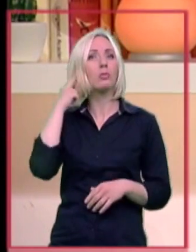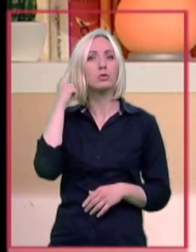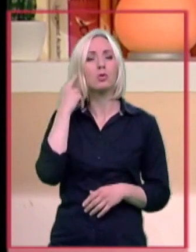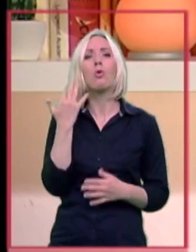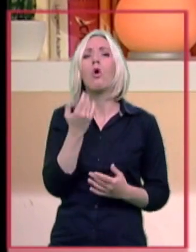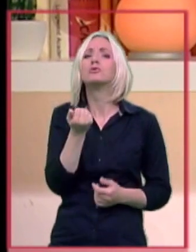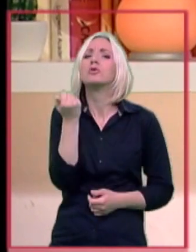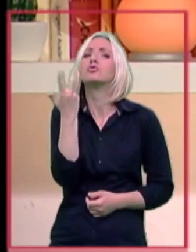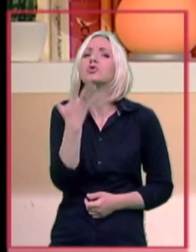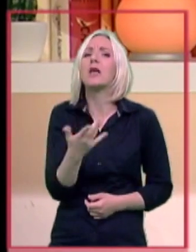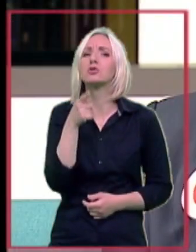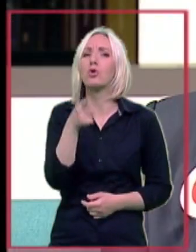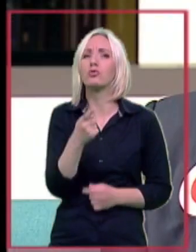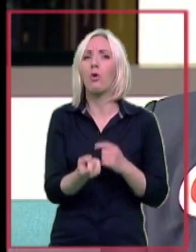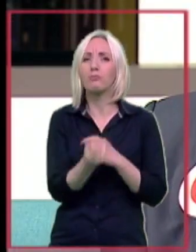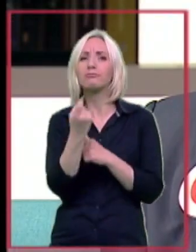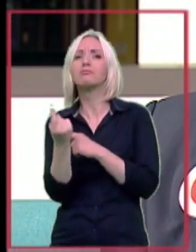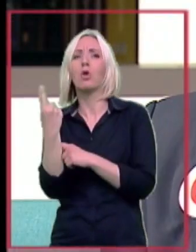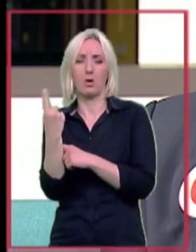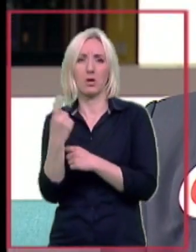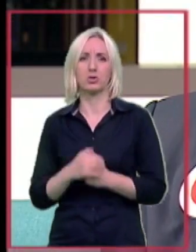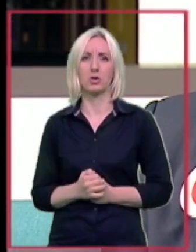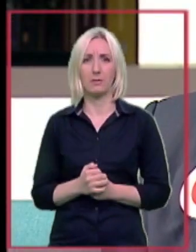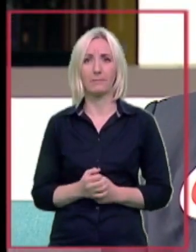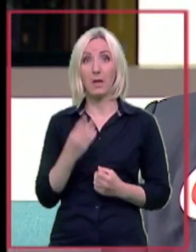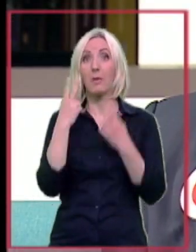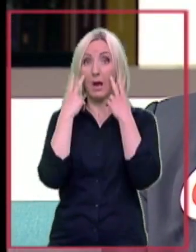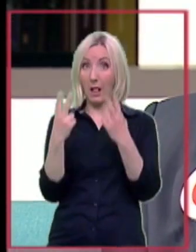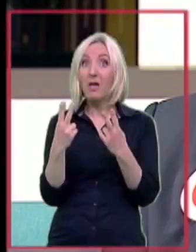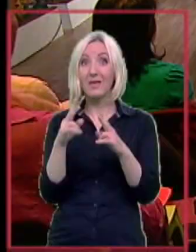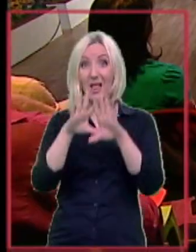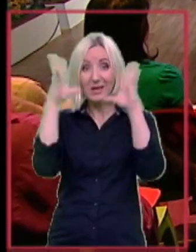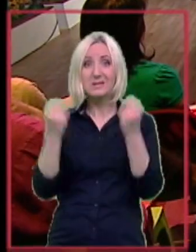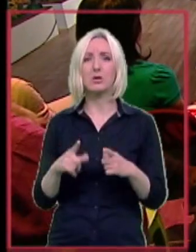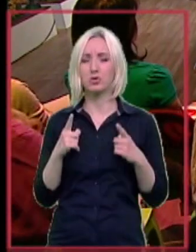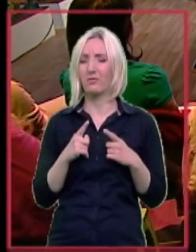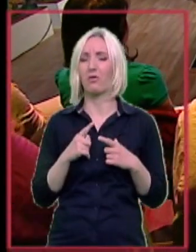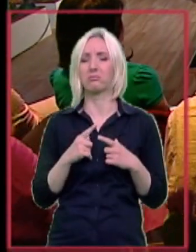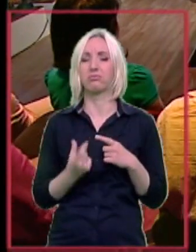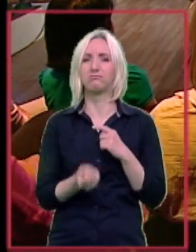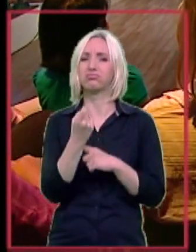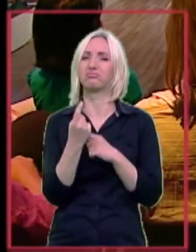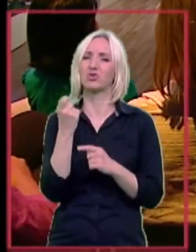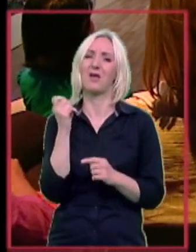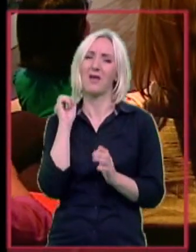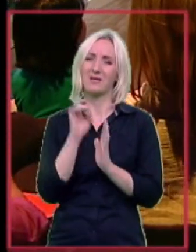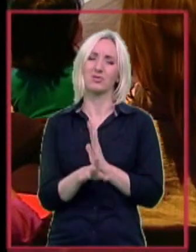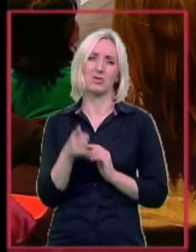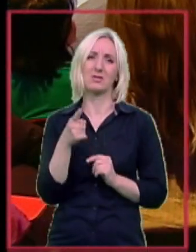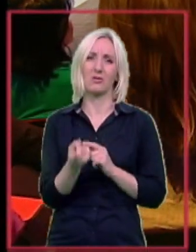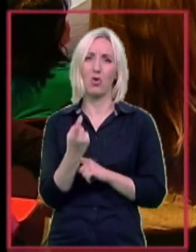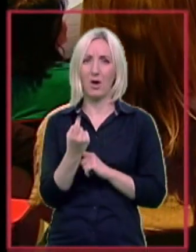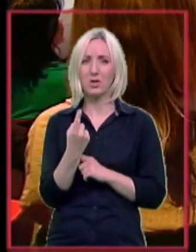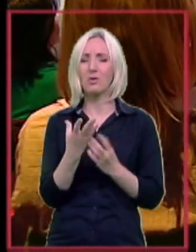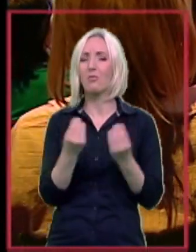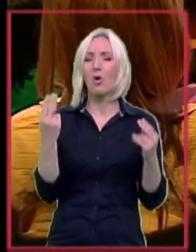često dešava zapravo? Pa ako bi gledali, ceo život nas jako često dešava. Postoje razno bolenje koje dovode do oštećenja